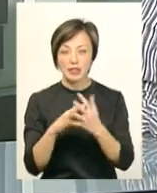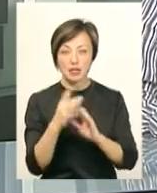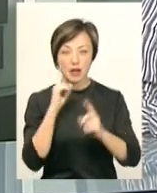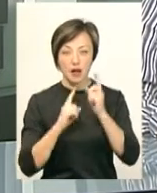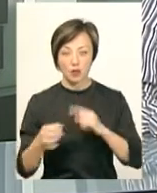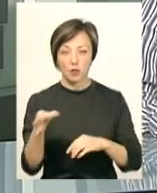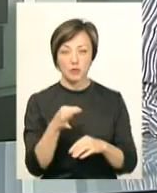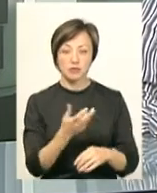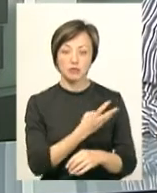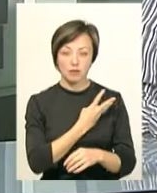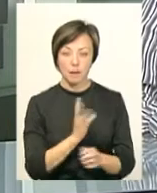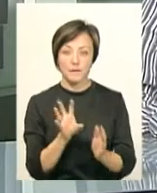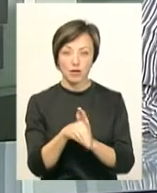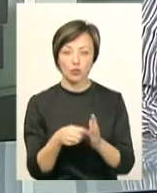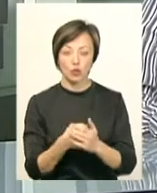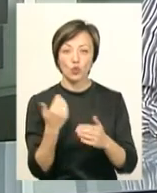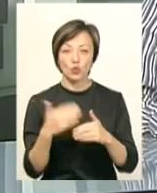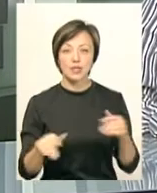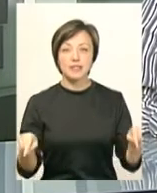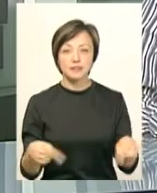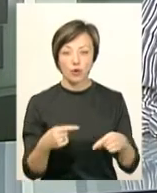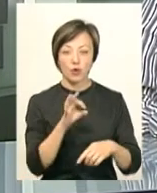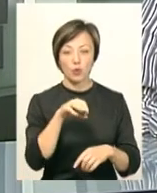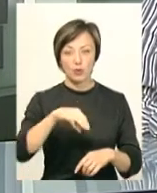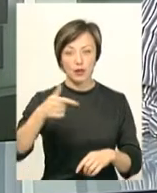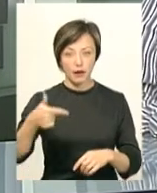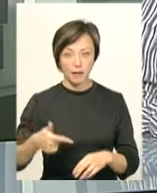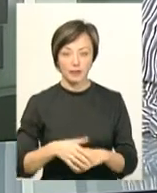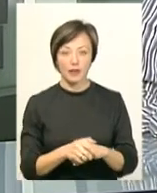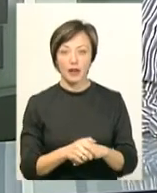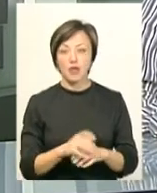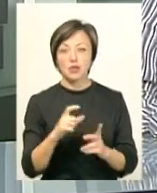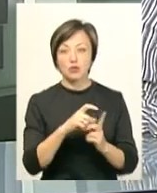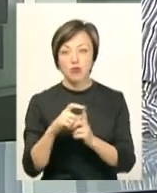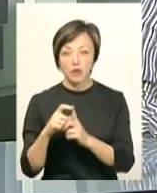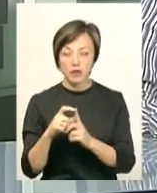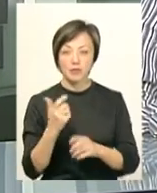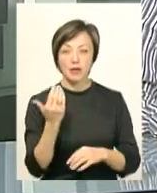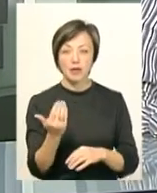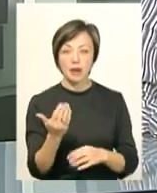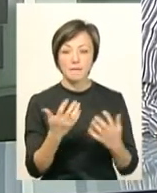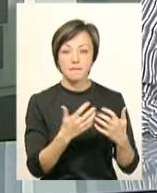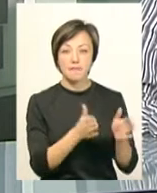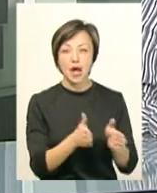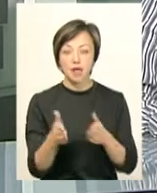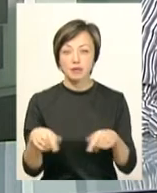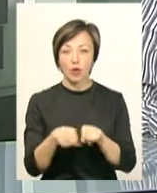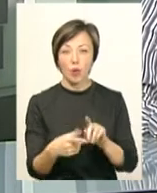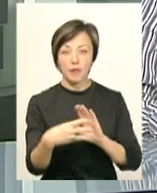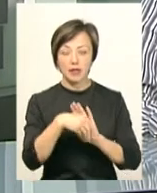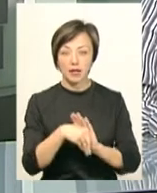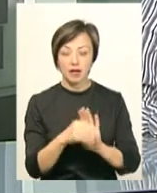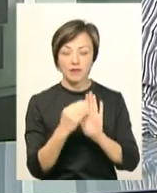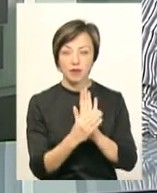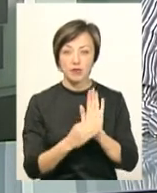бажання приєднуватися до вже створених об'єднаних територіальних громад. За словами Анни Сіруї, механізм такого приєднання виписаний у